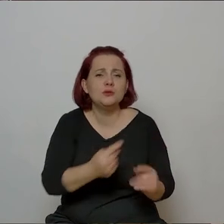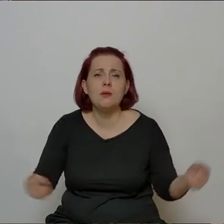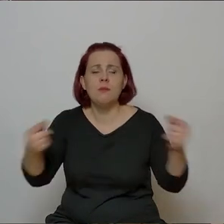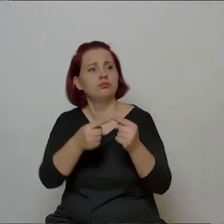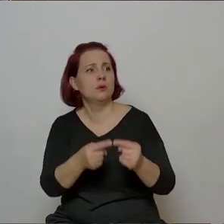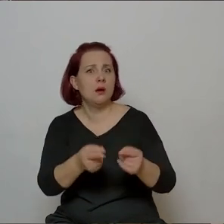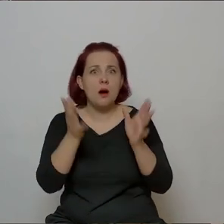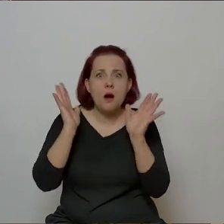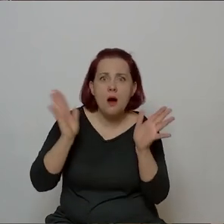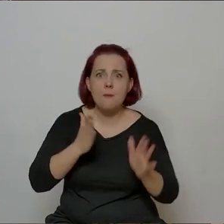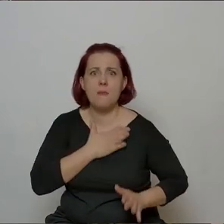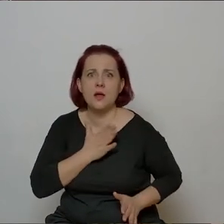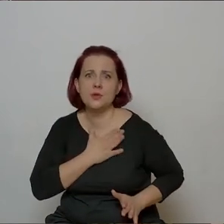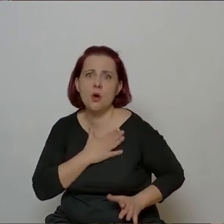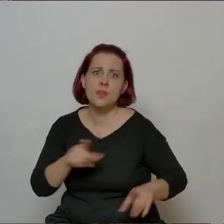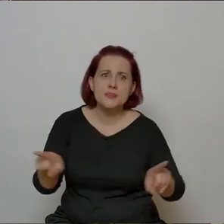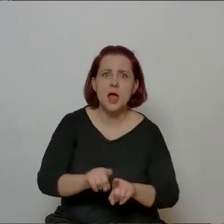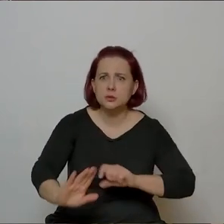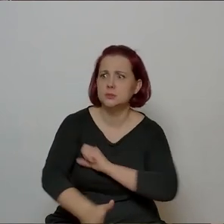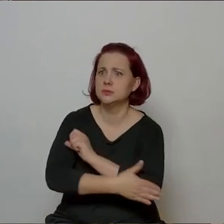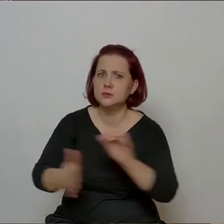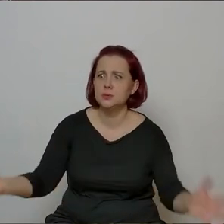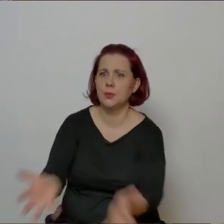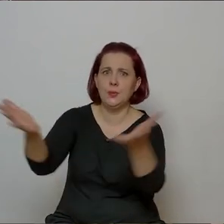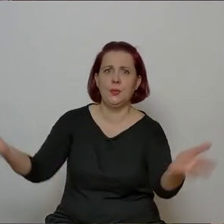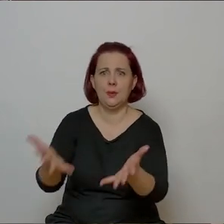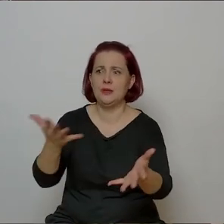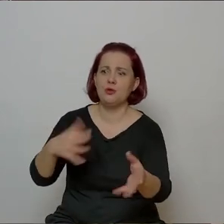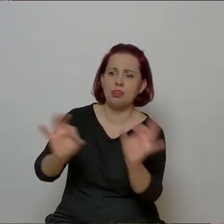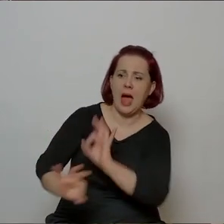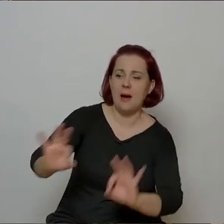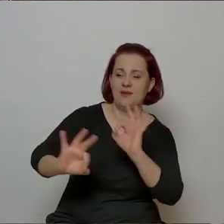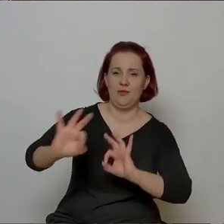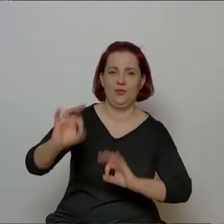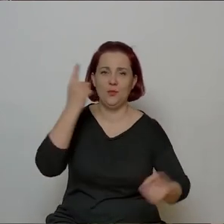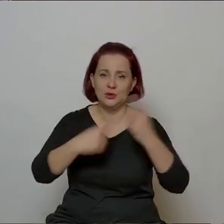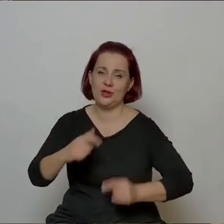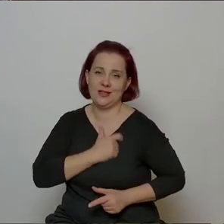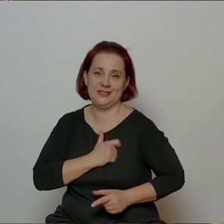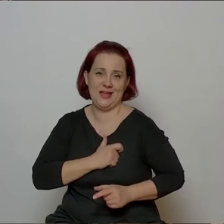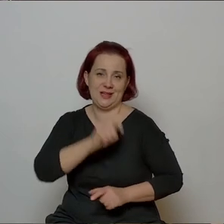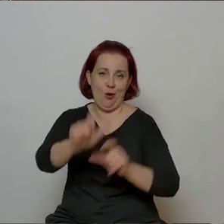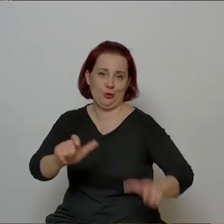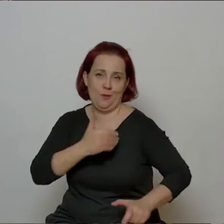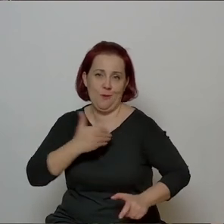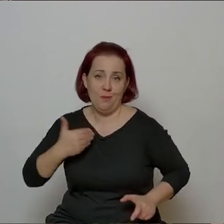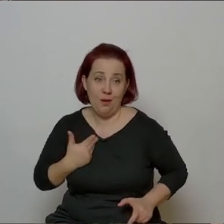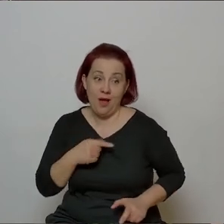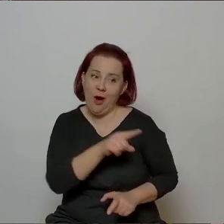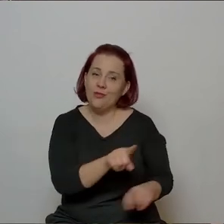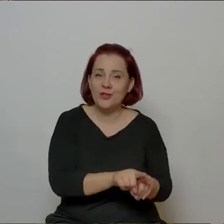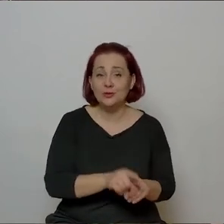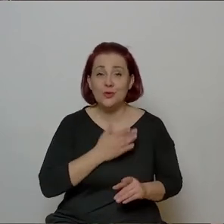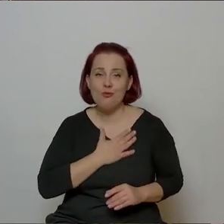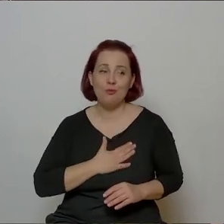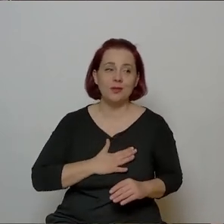patriotyczny nurt, który będzie tutaj prawda serca wszystkich naprawiał i tak dalej, a on właśnie też był ironistą